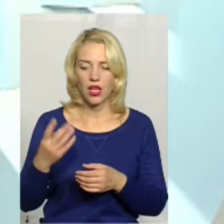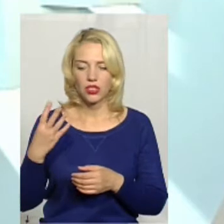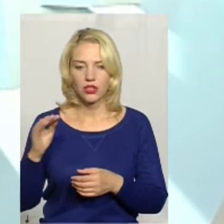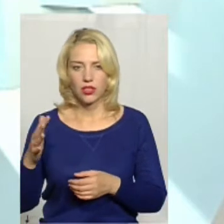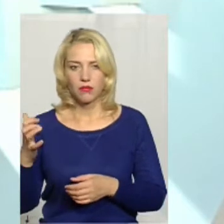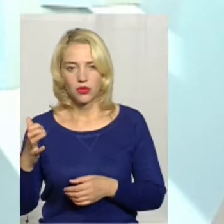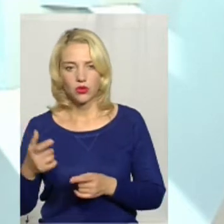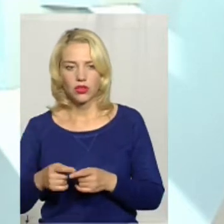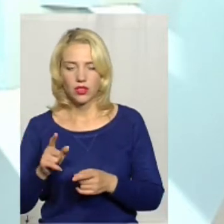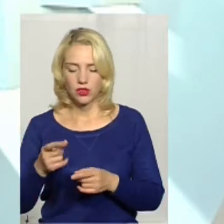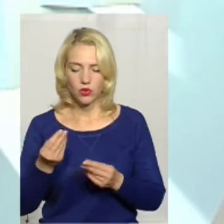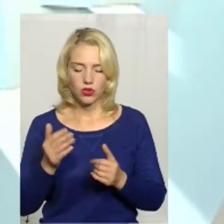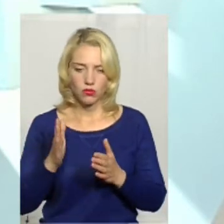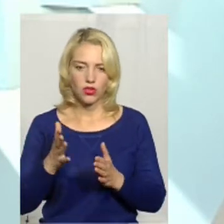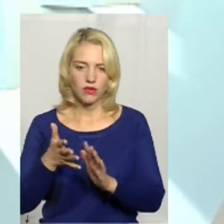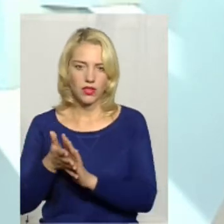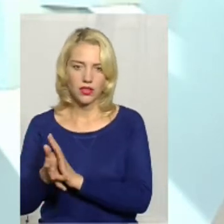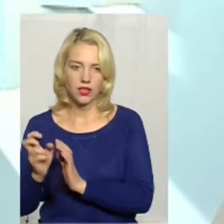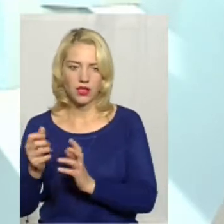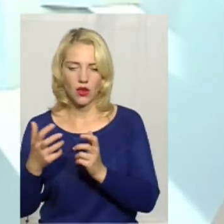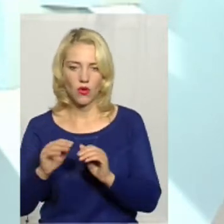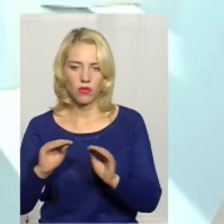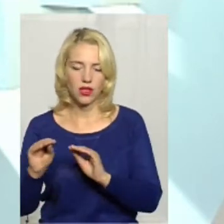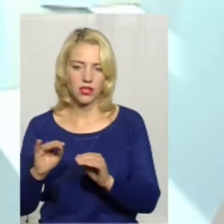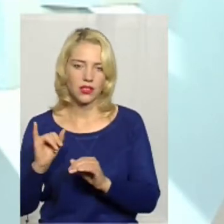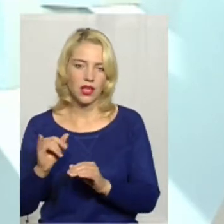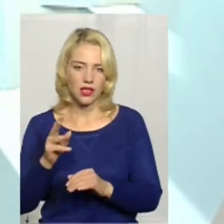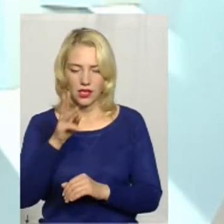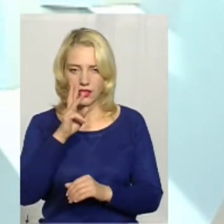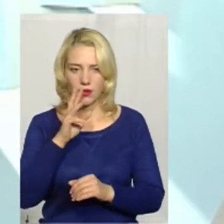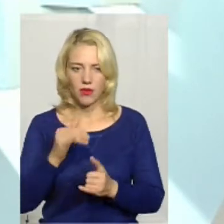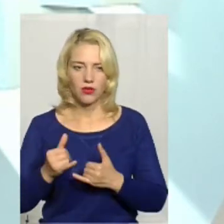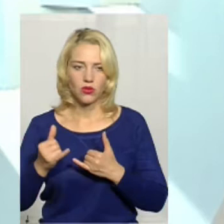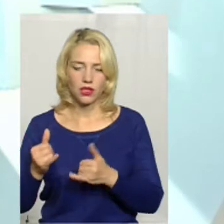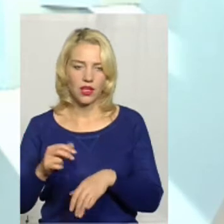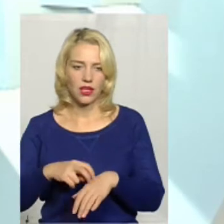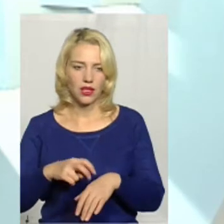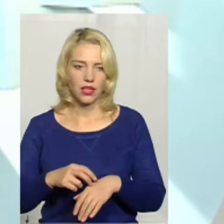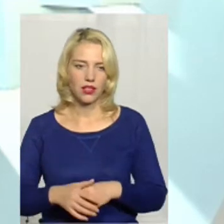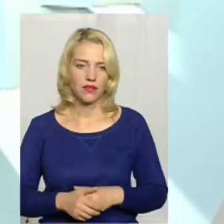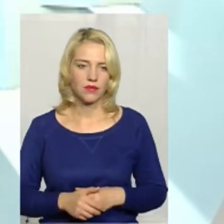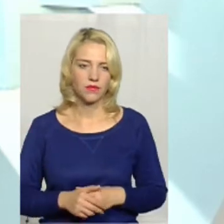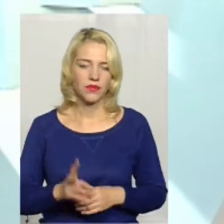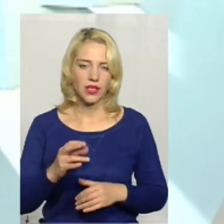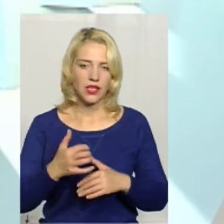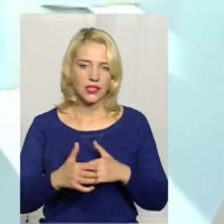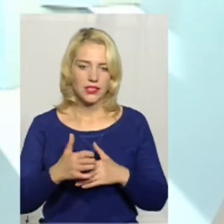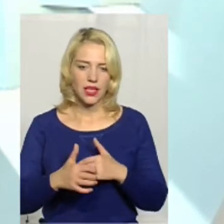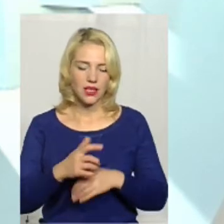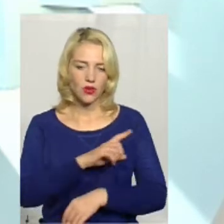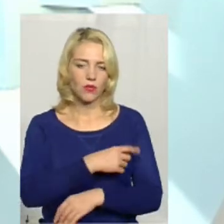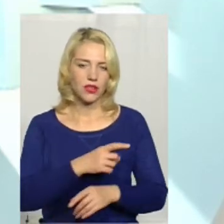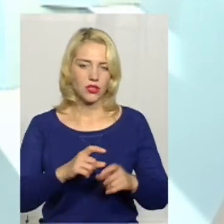нове обладнання, і витратні матеріали, і також на заробітну плату лікарям обов'язково, і середньому медичному персоналу. Якщо